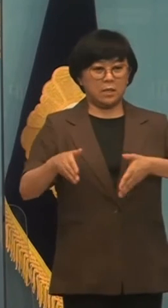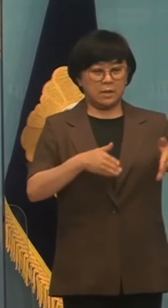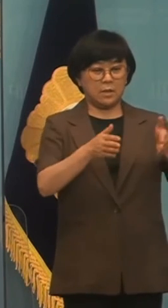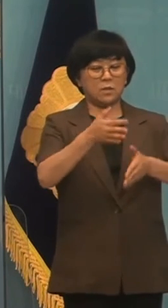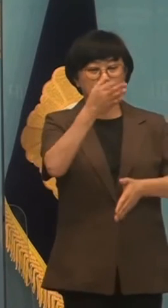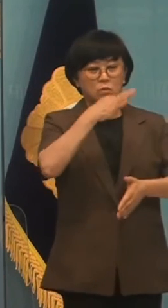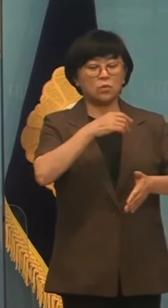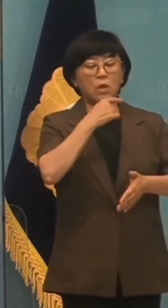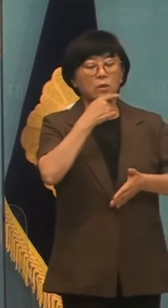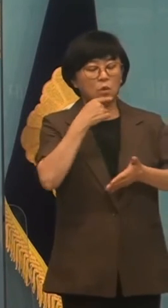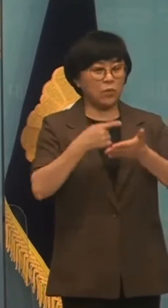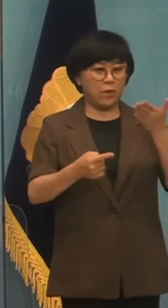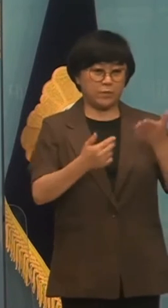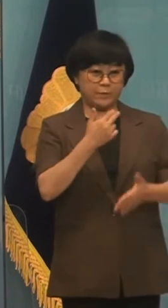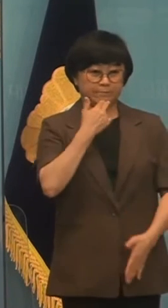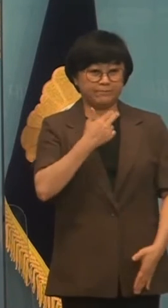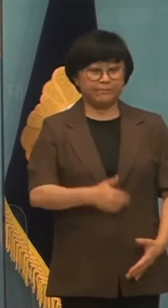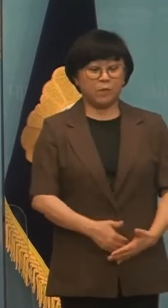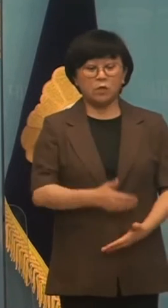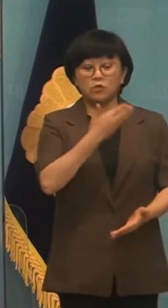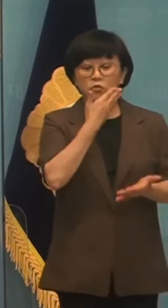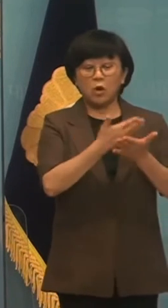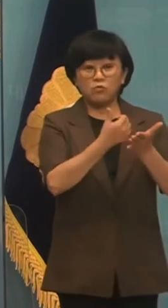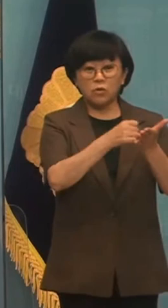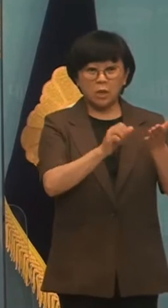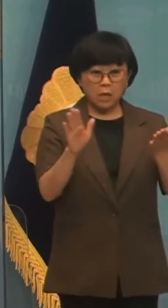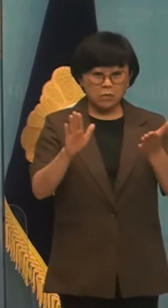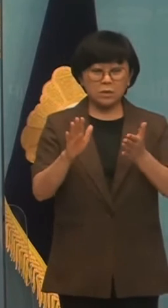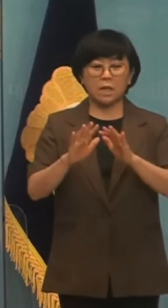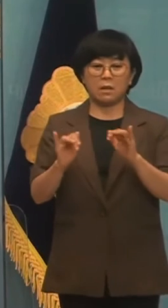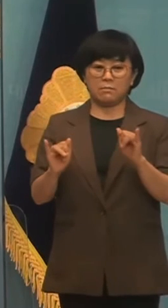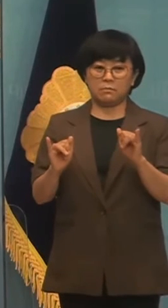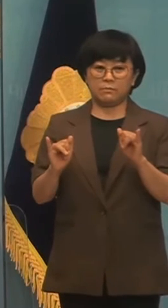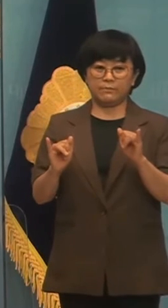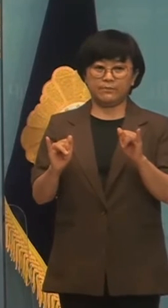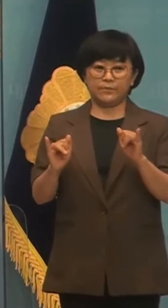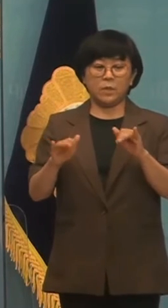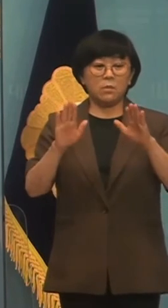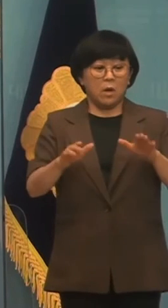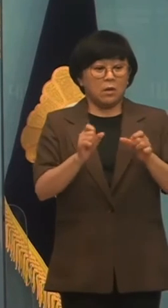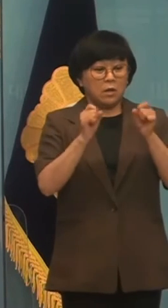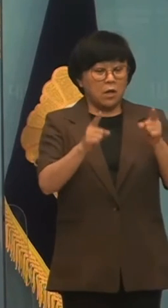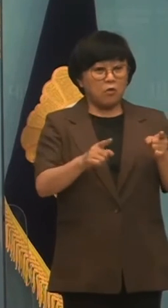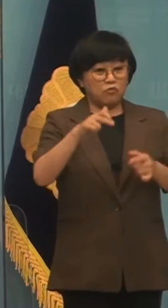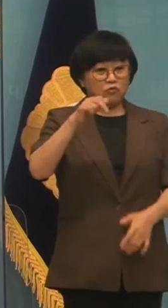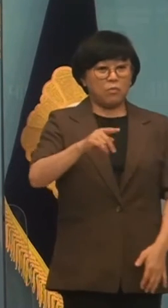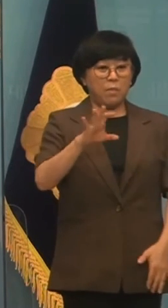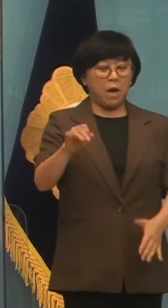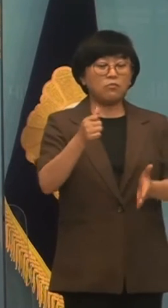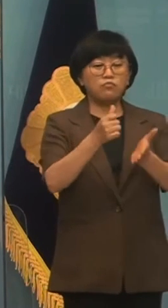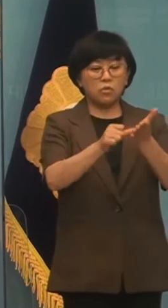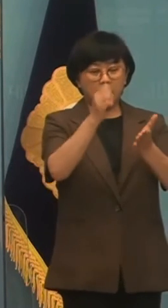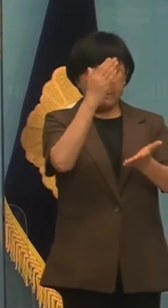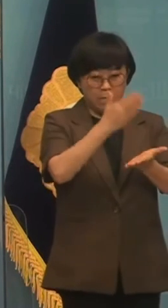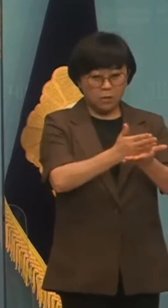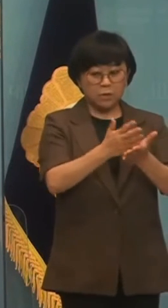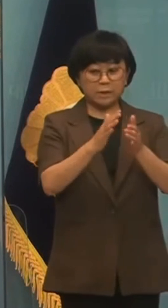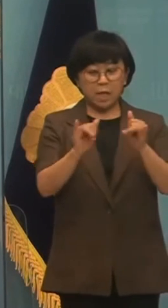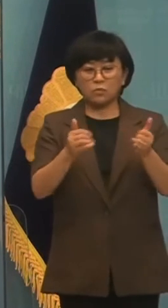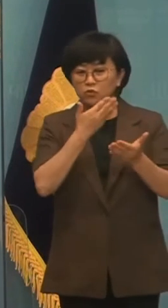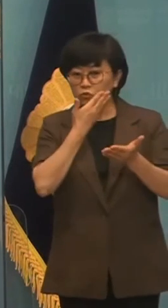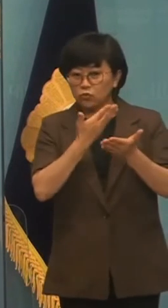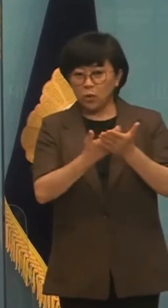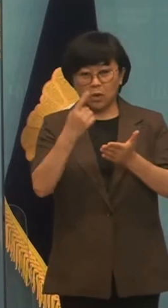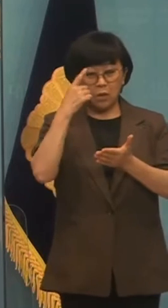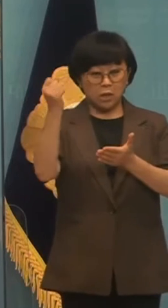합니다. 중요한 것은 물건이 아니라 사람입니다. 이번 기회의 쿠팡은 물건이 아닌 사람을 소중히